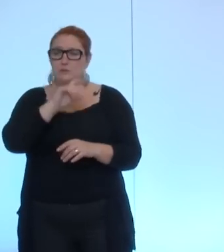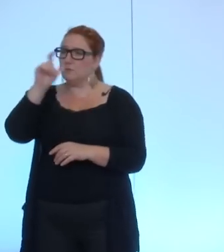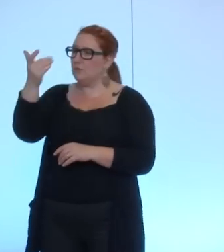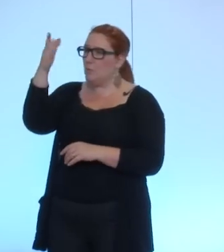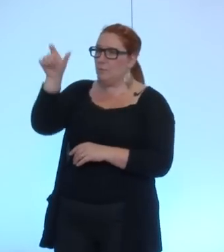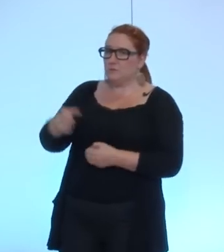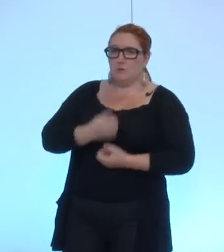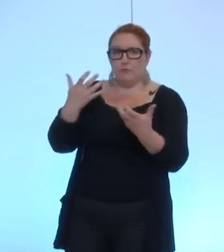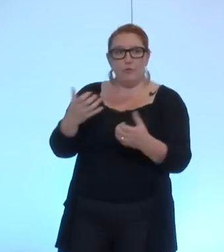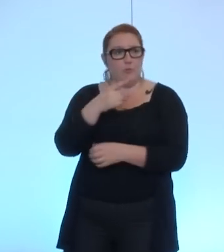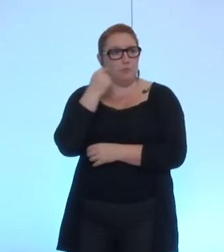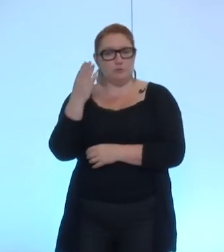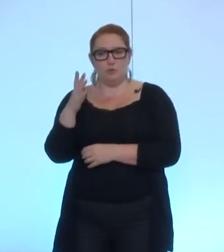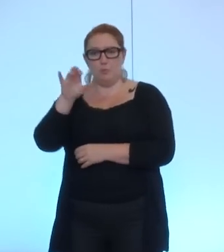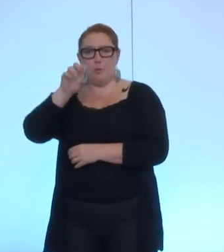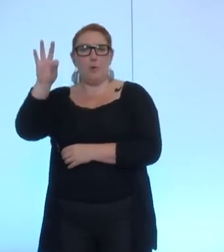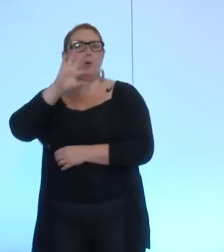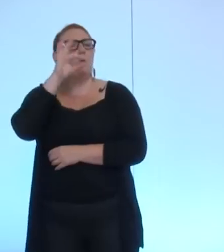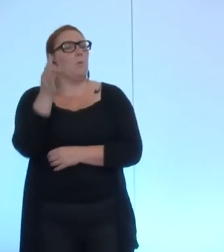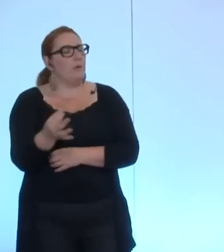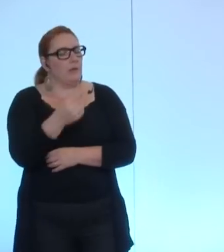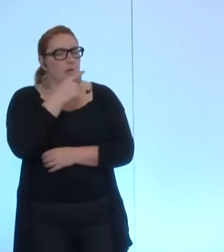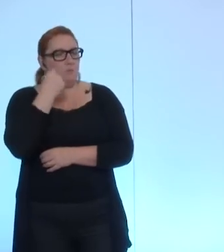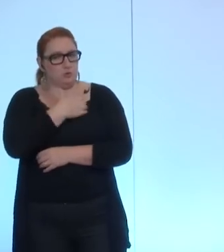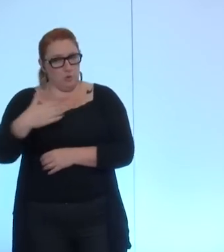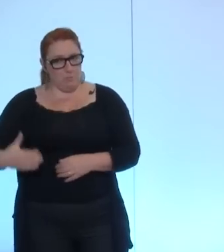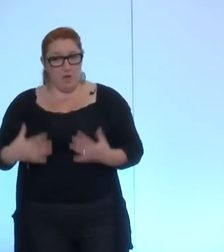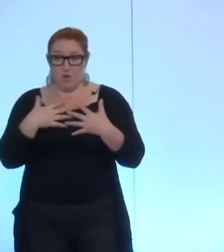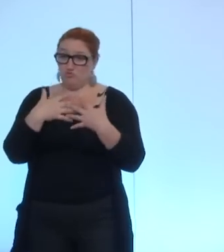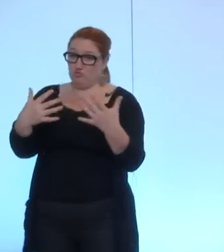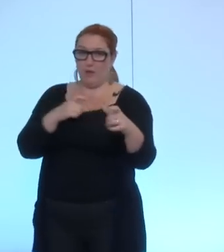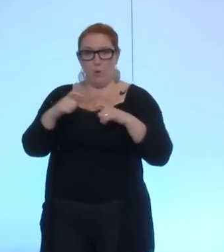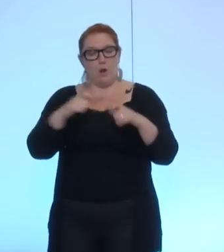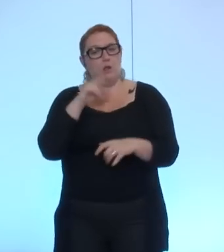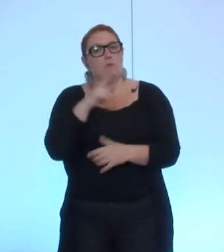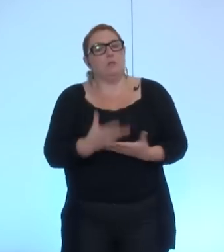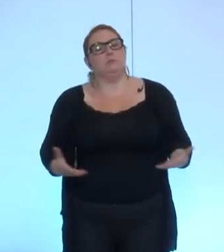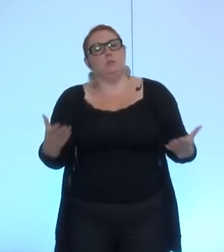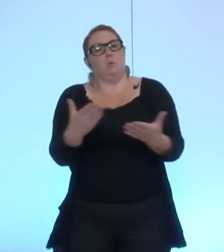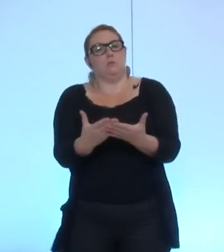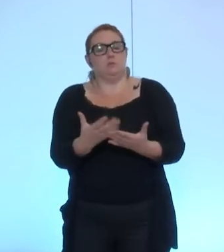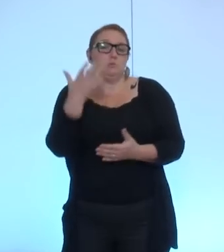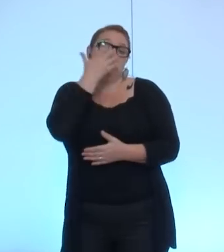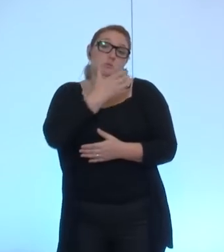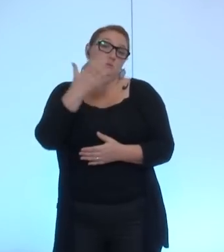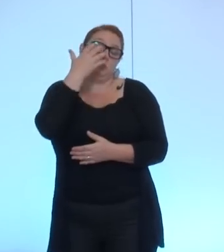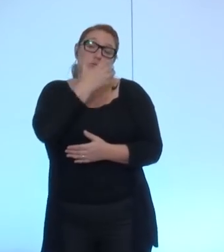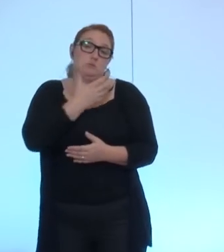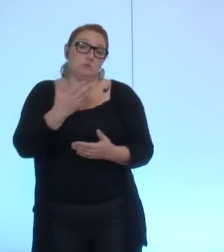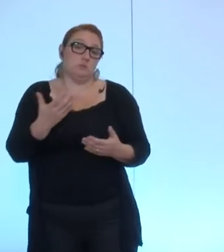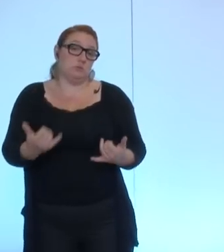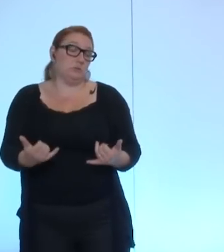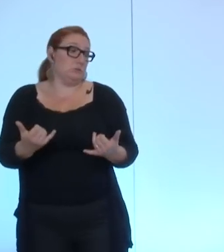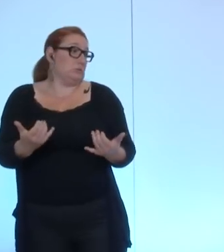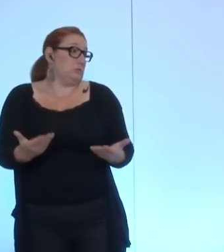Monsieur Breuil chers collègues si la situation n'était pas aussi tragique si elle n'était pas aussi